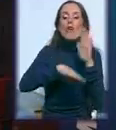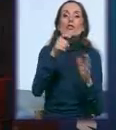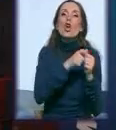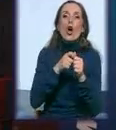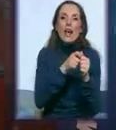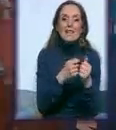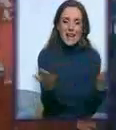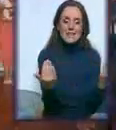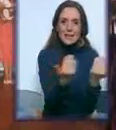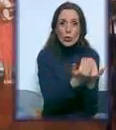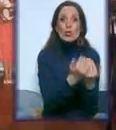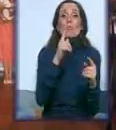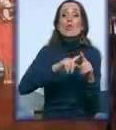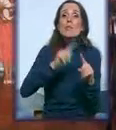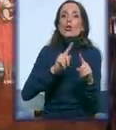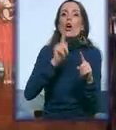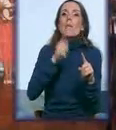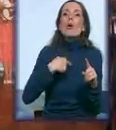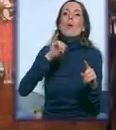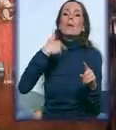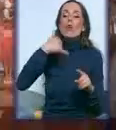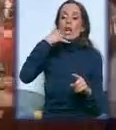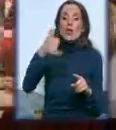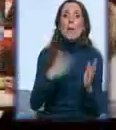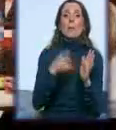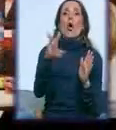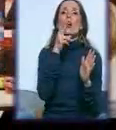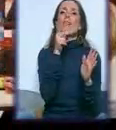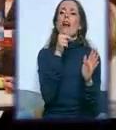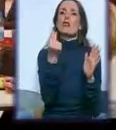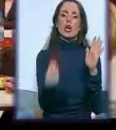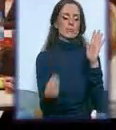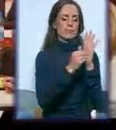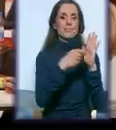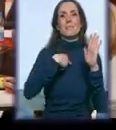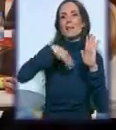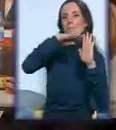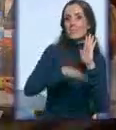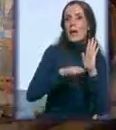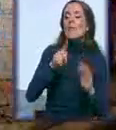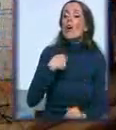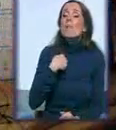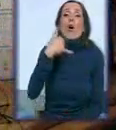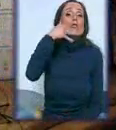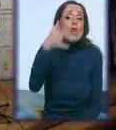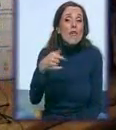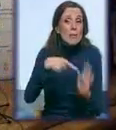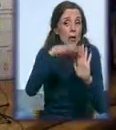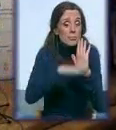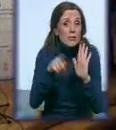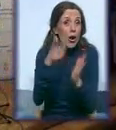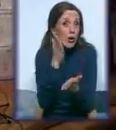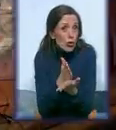pitamo jel ste vi možete da realizite program ili da ga bar startujete ili da smanjite aktivnosti u